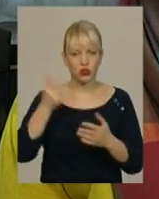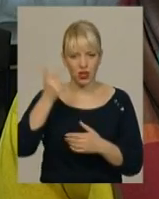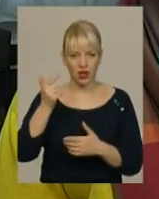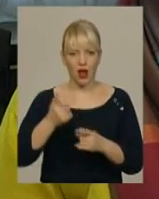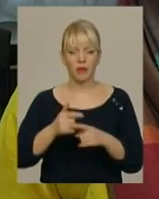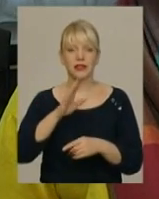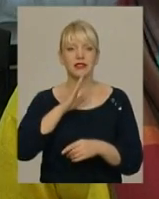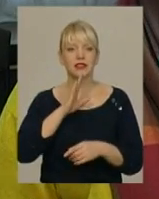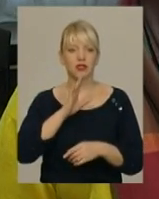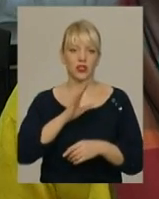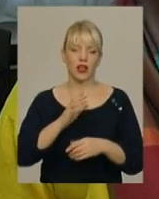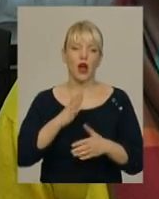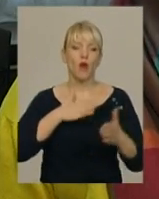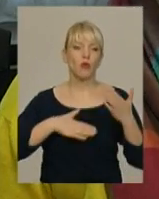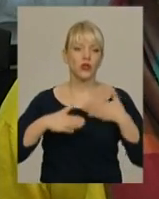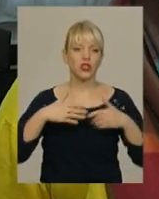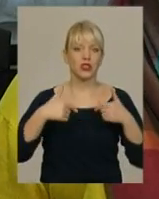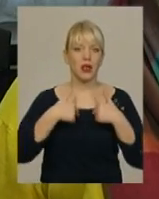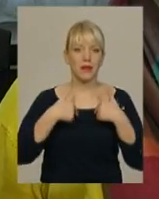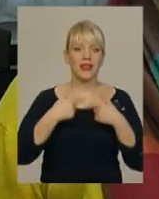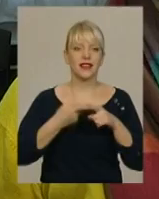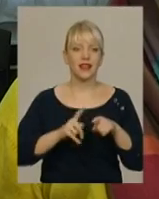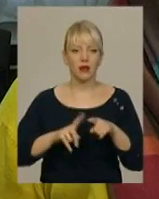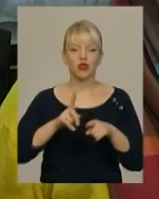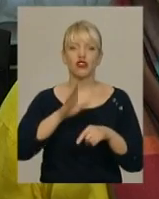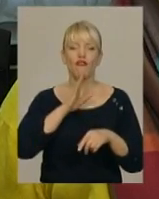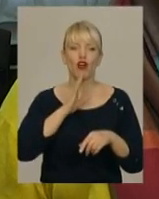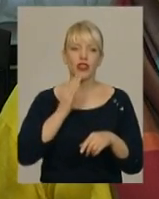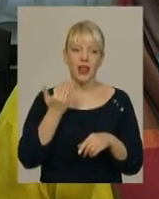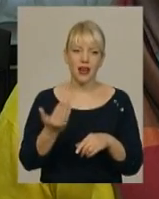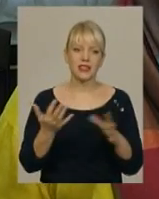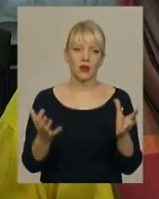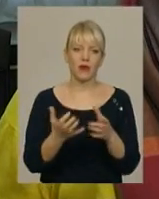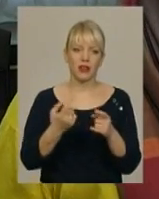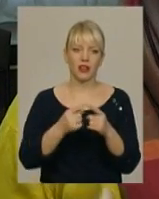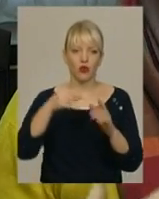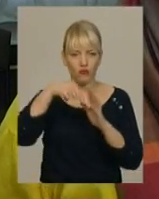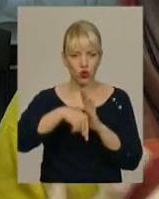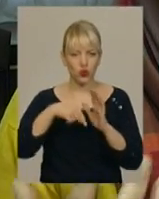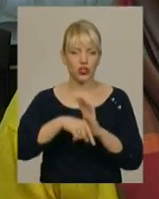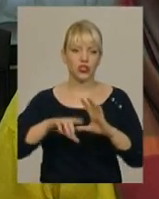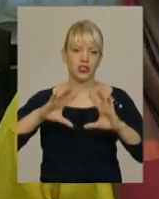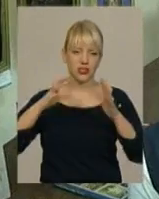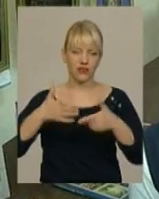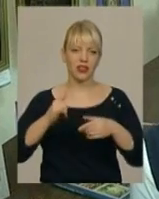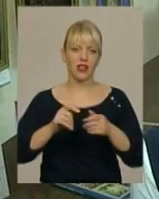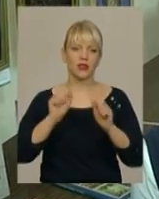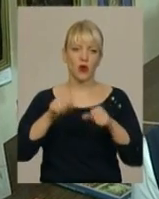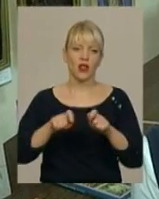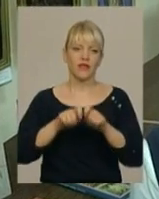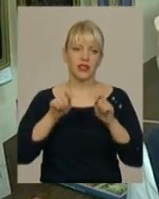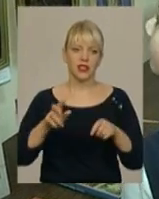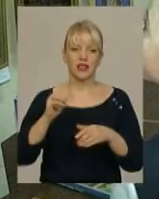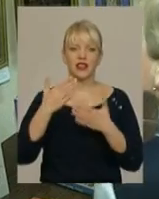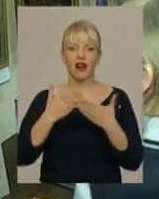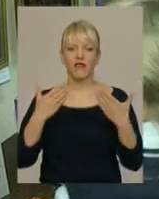потішила мене тим, що вона зберегла отой внутрішній світ і його змогла відкрити. На виставку